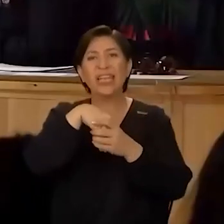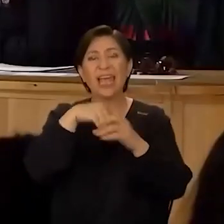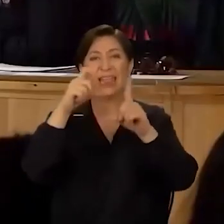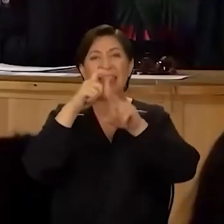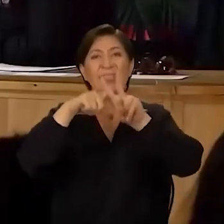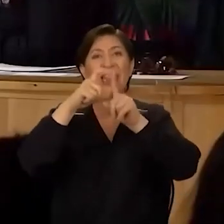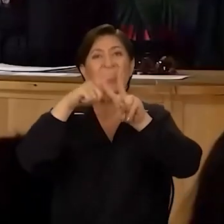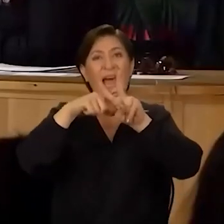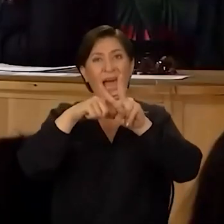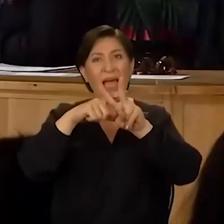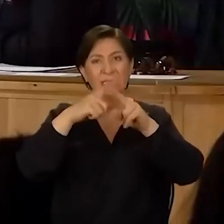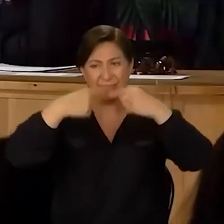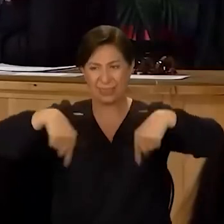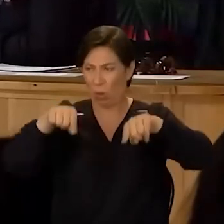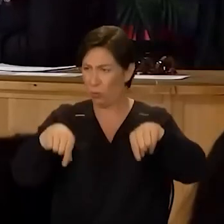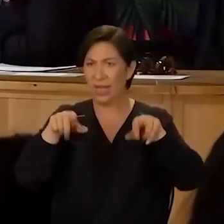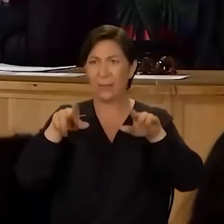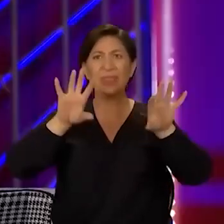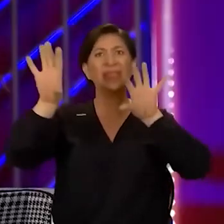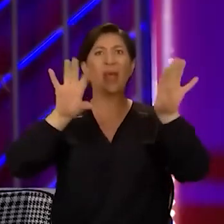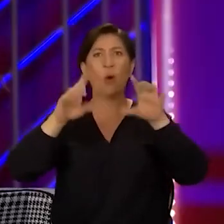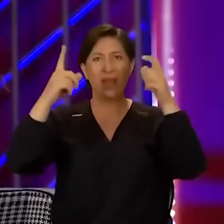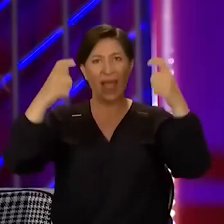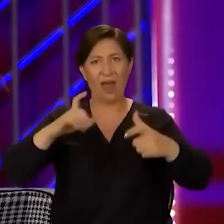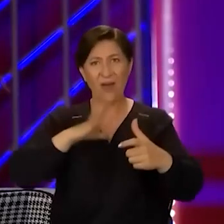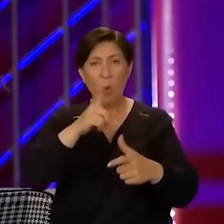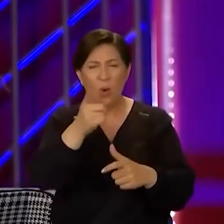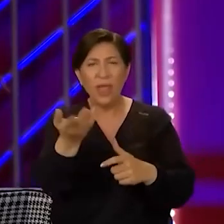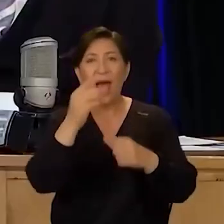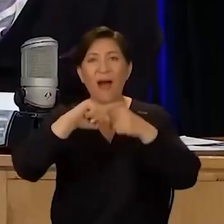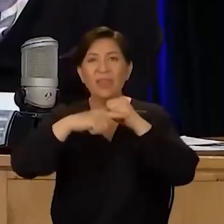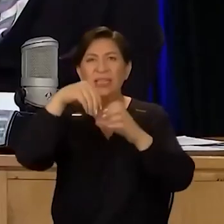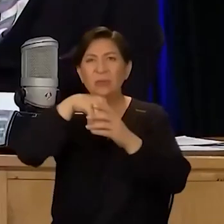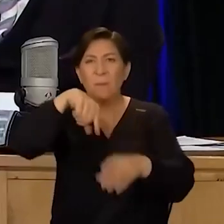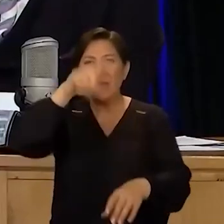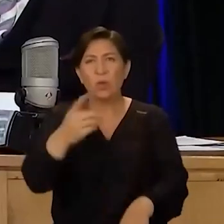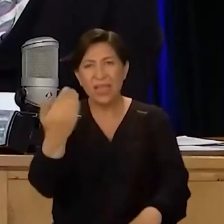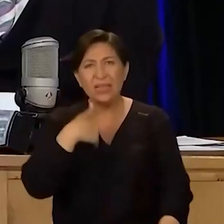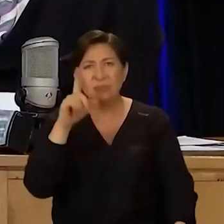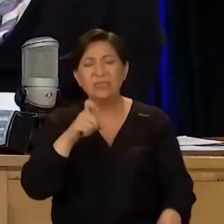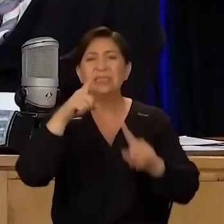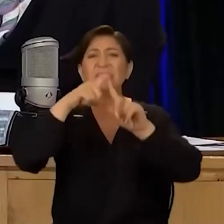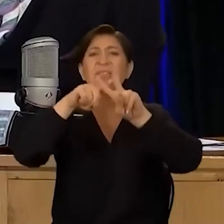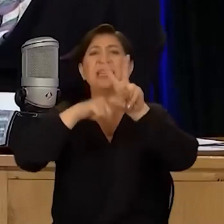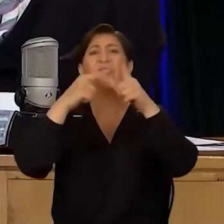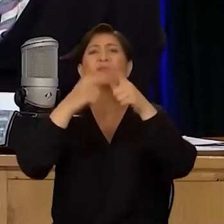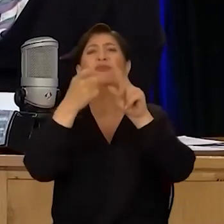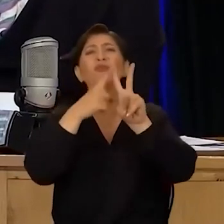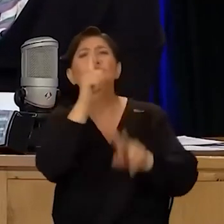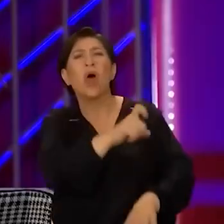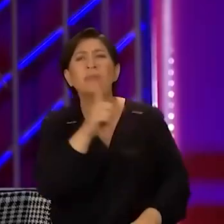Dada Salon Brasseri'de, yani yine böyle dekoru böyle olan bir yer. Acaba hafta için bir gün orada çıkabilir misin? Tayfun'a sorar mısın Celsen?